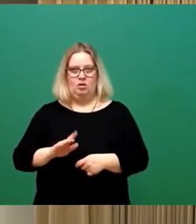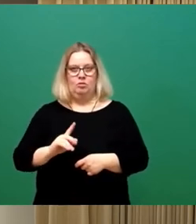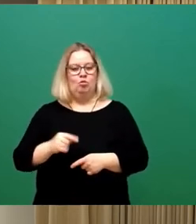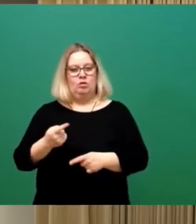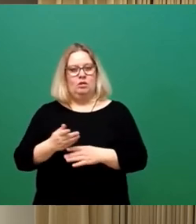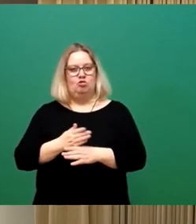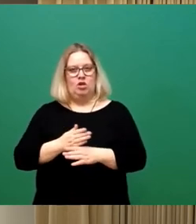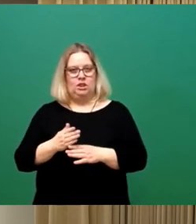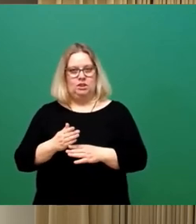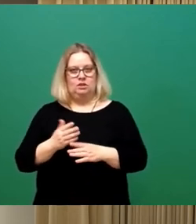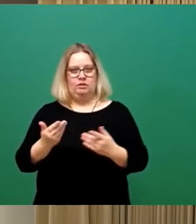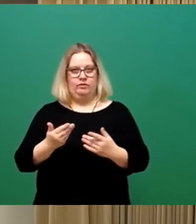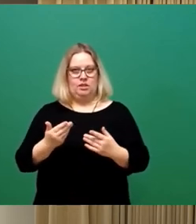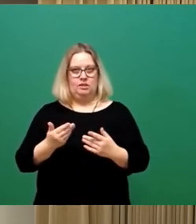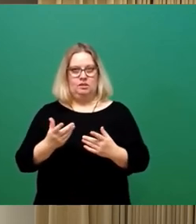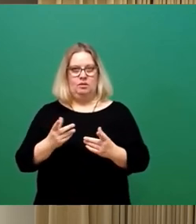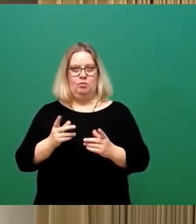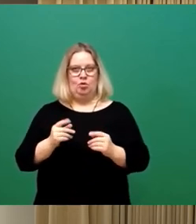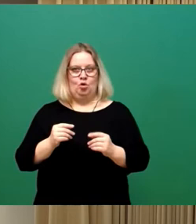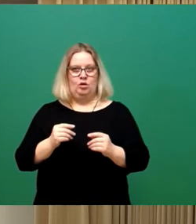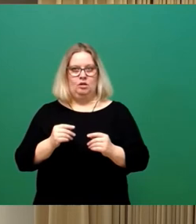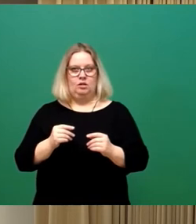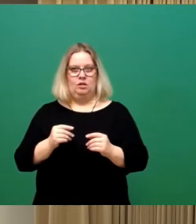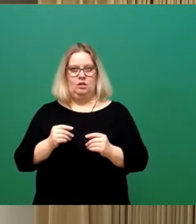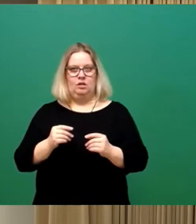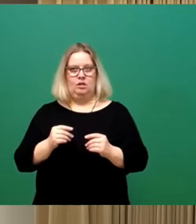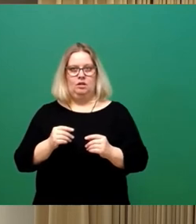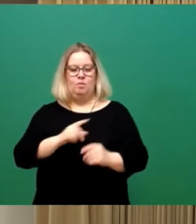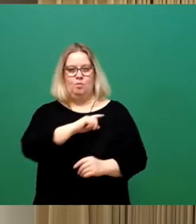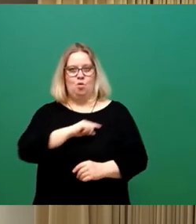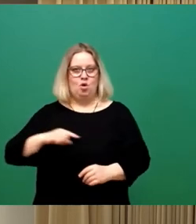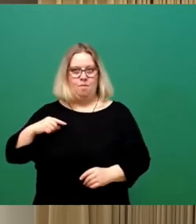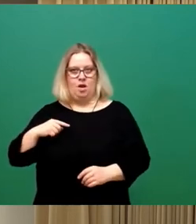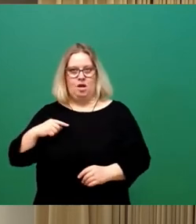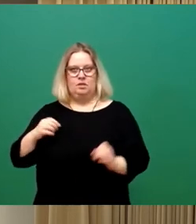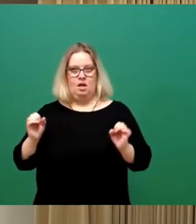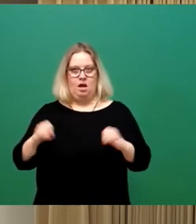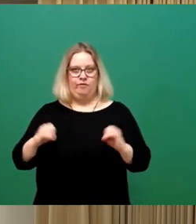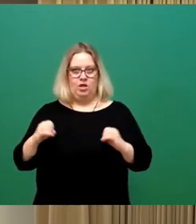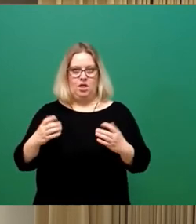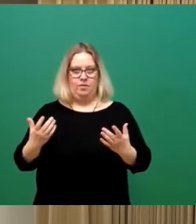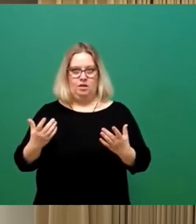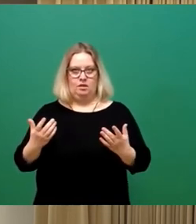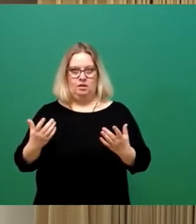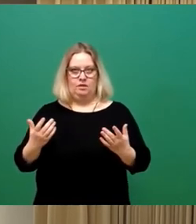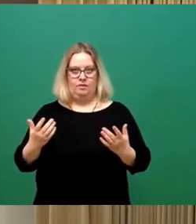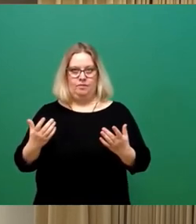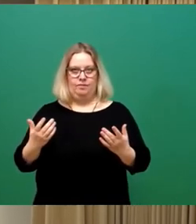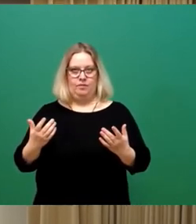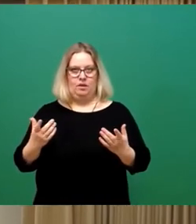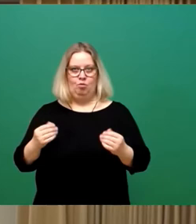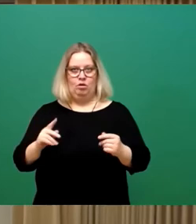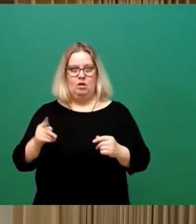dass das Einvernehmen mit dem Oberbürgermeister hergestellt wird. Wie ich es auch fairerweise im